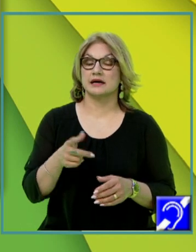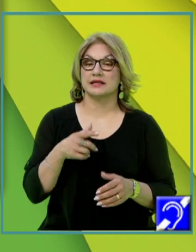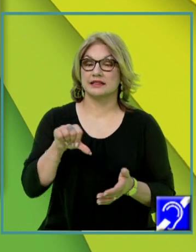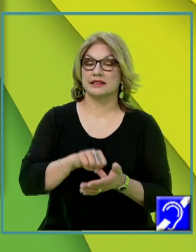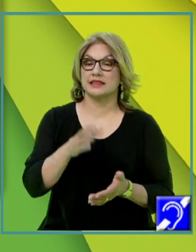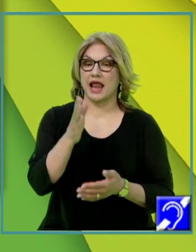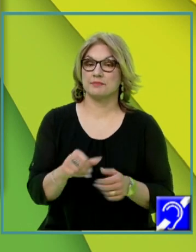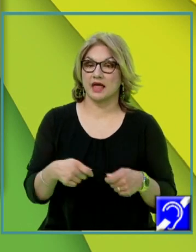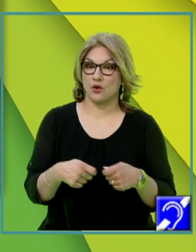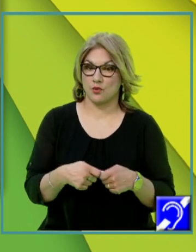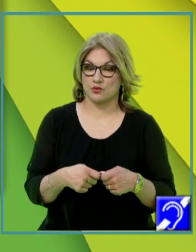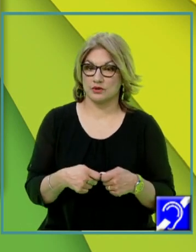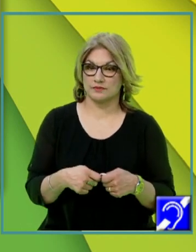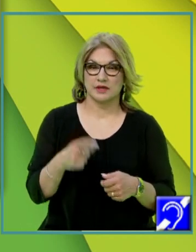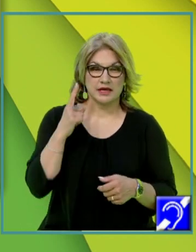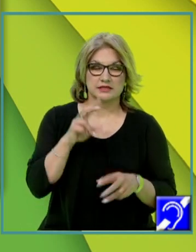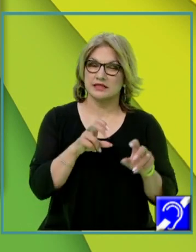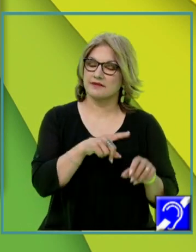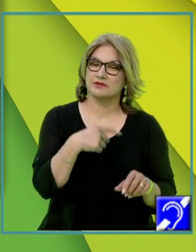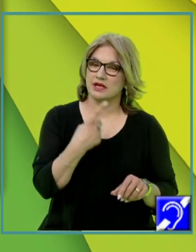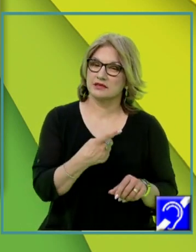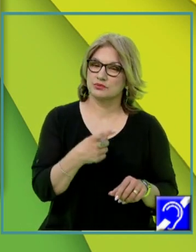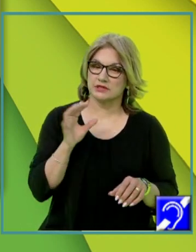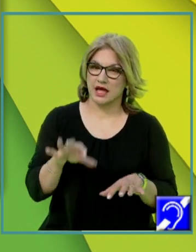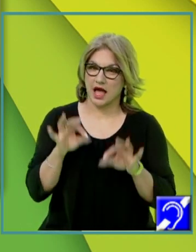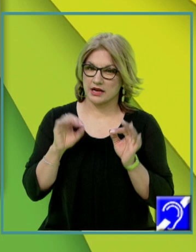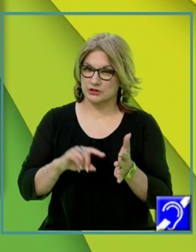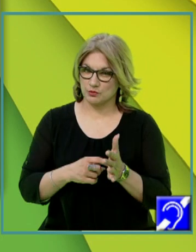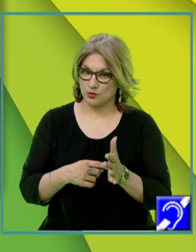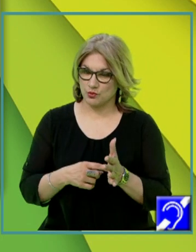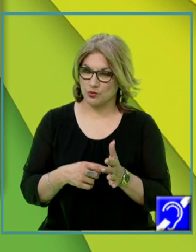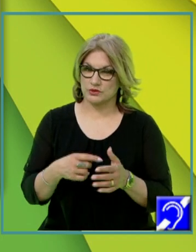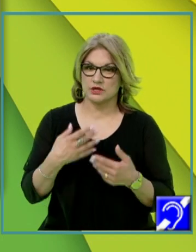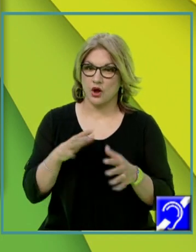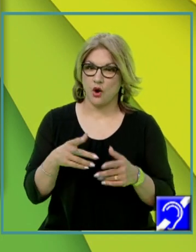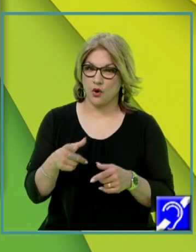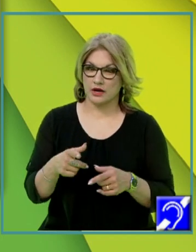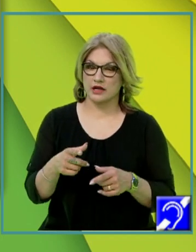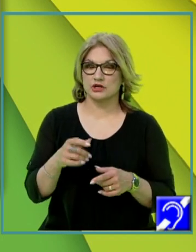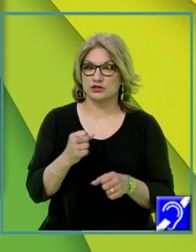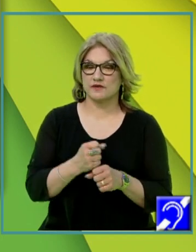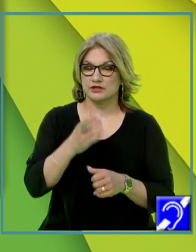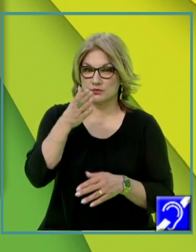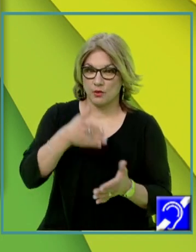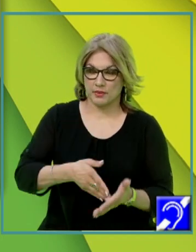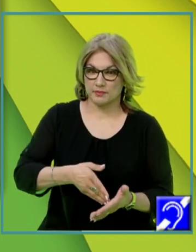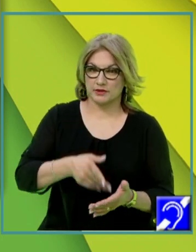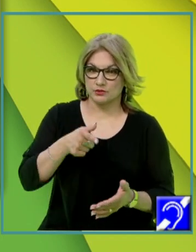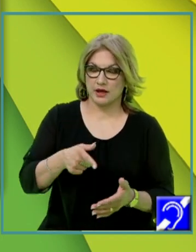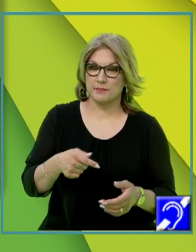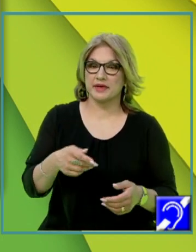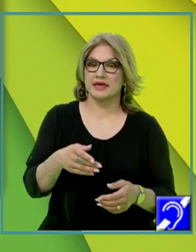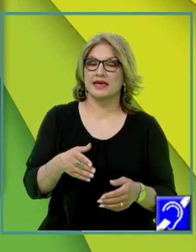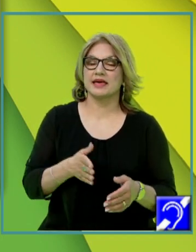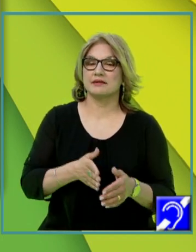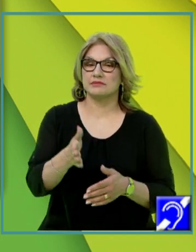definiție. Deci, în definiție, ce spuneau? Că pe dreapta comună alegem un punct oarecare. Și, în fiecare plan, ridicăm câte o perpendiculară pe dreapta comună. Și